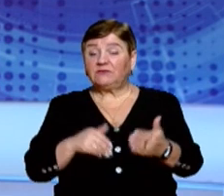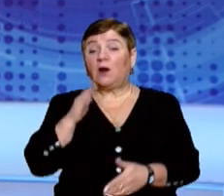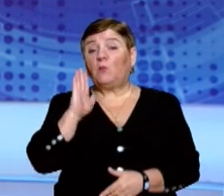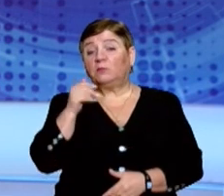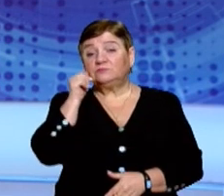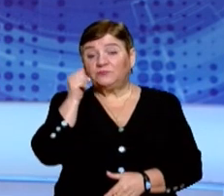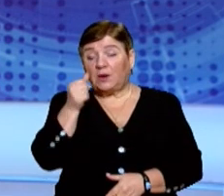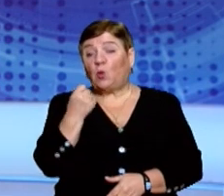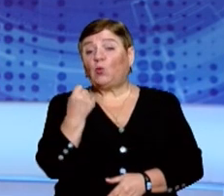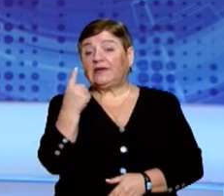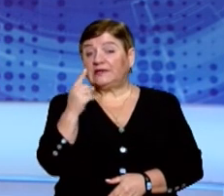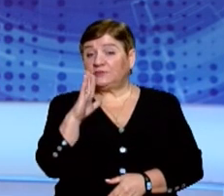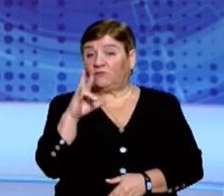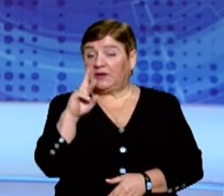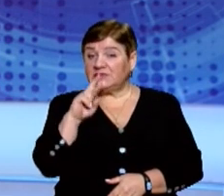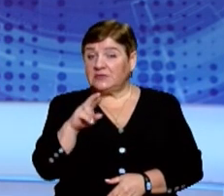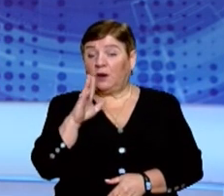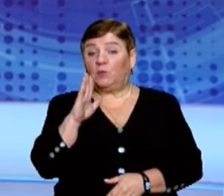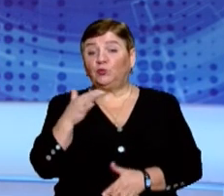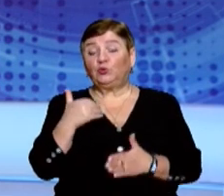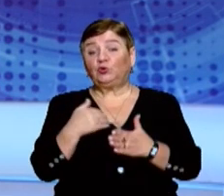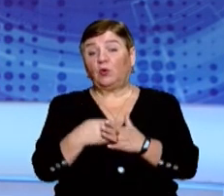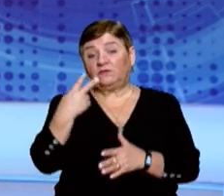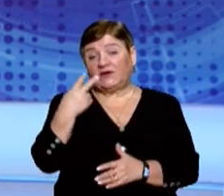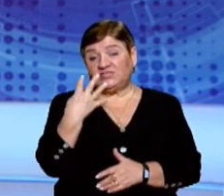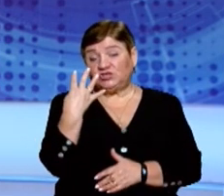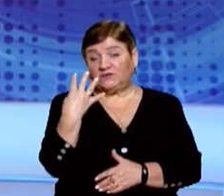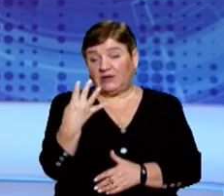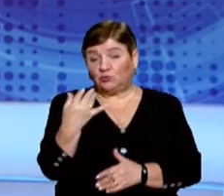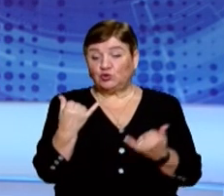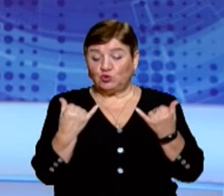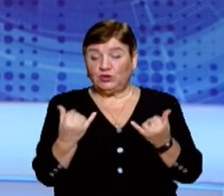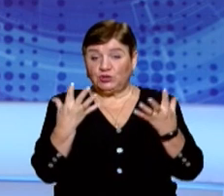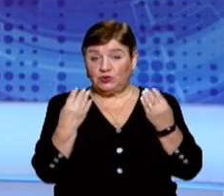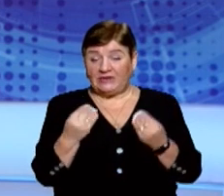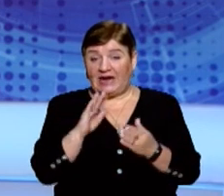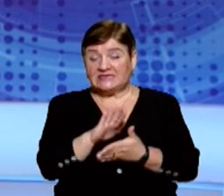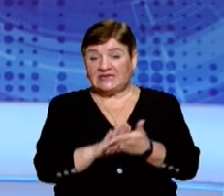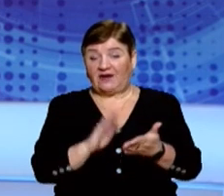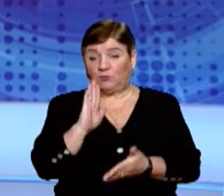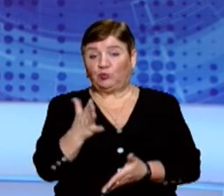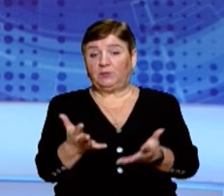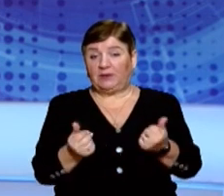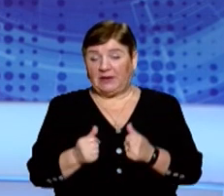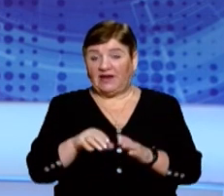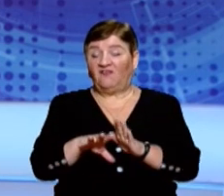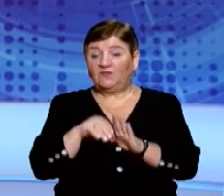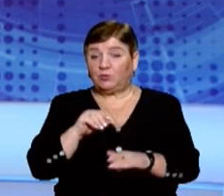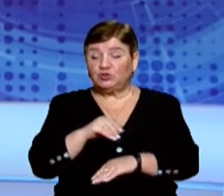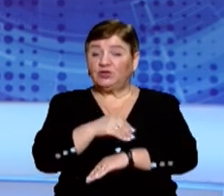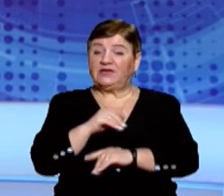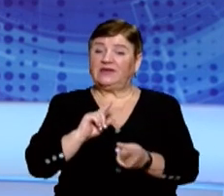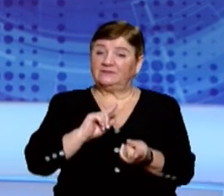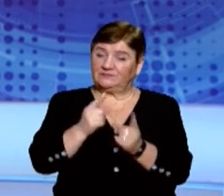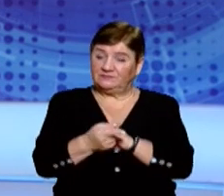завтра, 11 вересня, їх прийматимуть до 24-ї години сьогоднішнього дня. Звернутися для зміни виборчої адреси